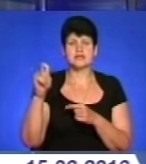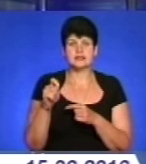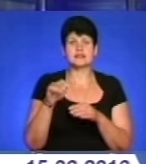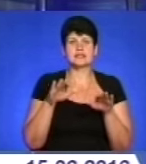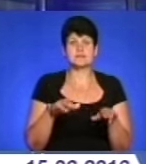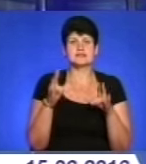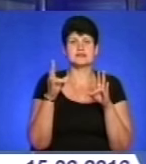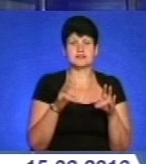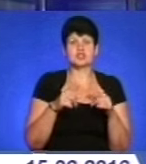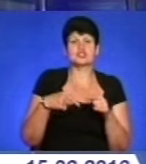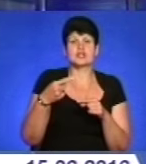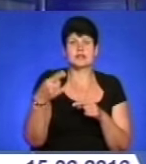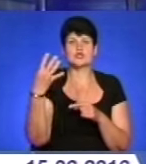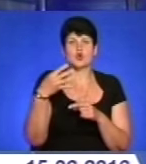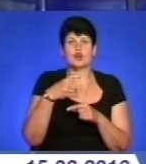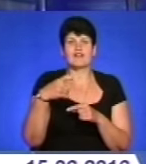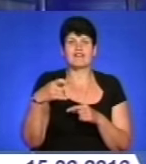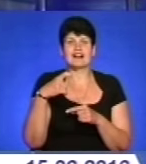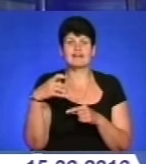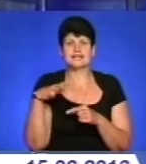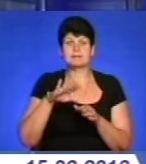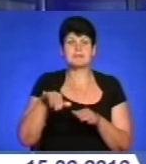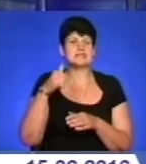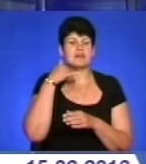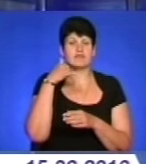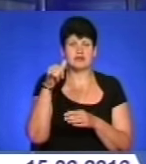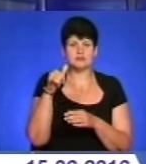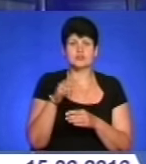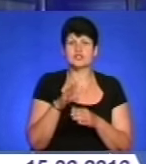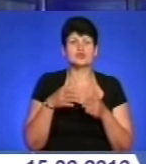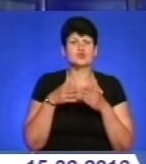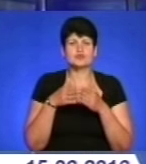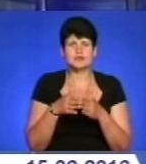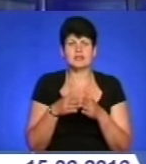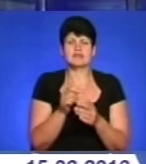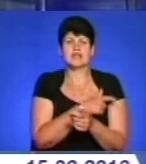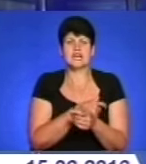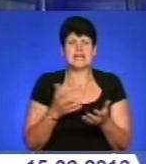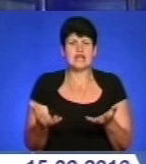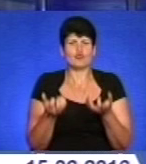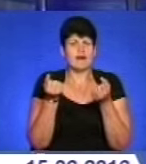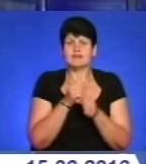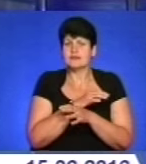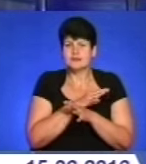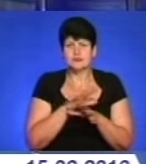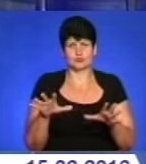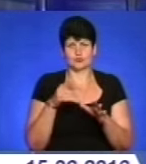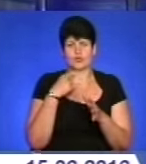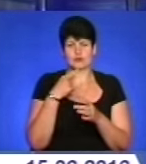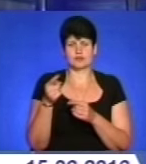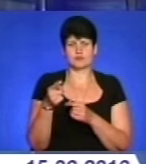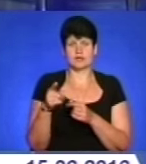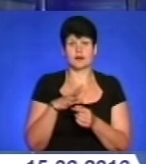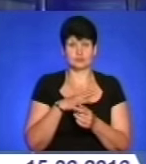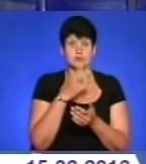трагедії аж за 40 хвилин після виклику. Ні чергових рятувальників, ні човнів на самому пляжі взагалі немає, наголошує тернополянка, яка